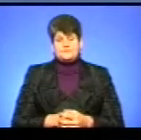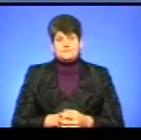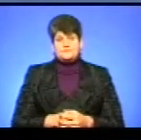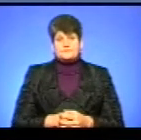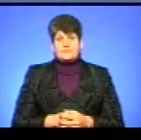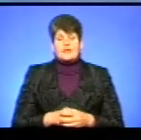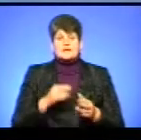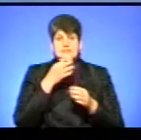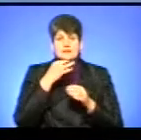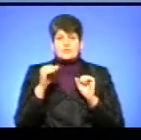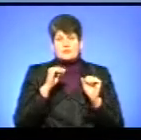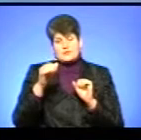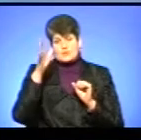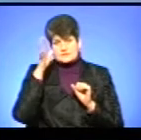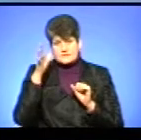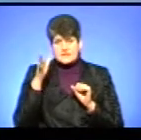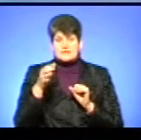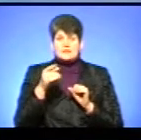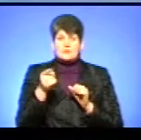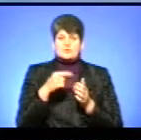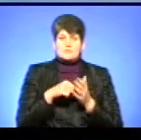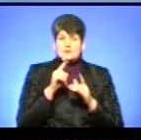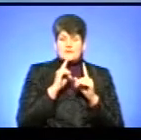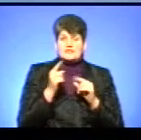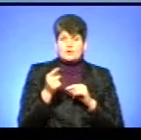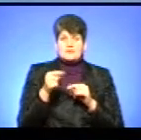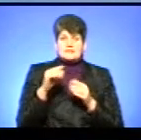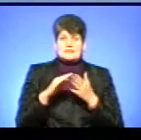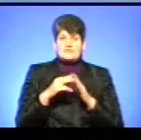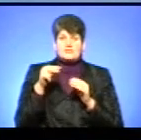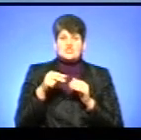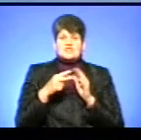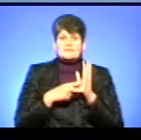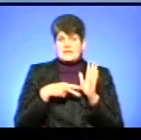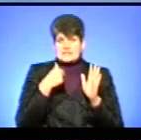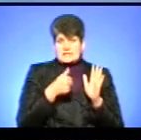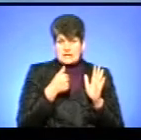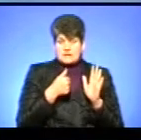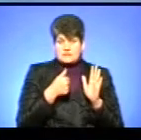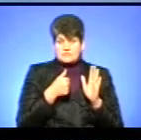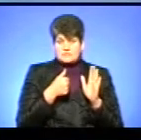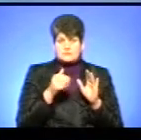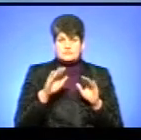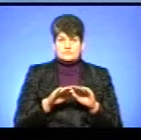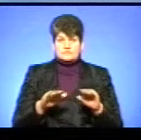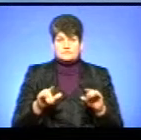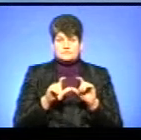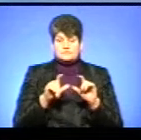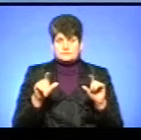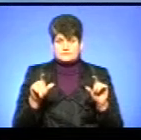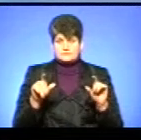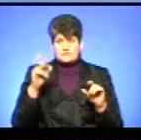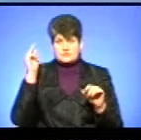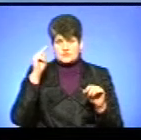Відомлення в управління освіти і науки Тернопільської міської ради у Тернополі станом на 2017 рік у дошкільних навчальних закладах